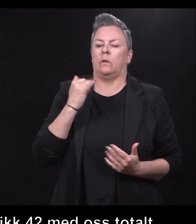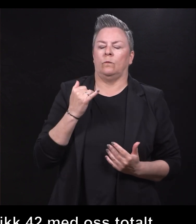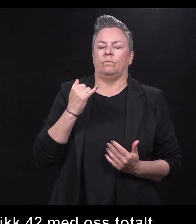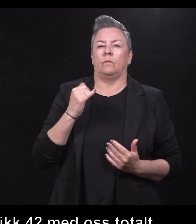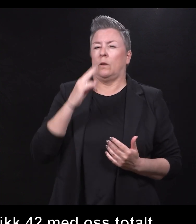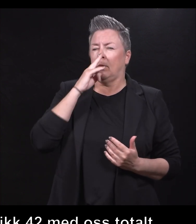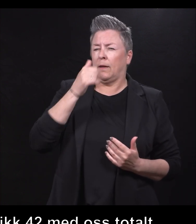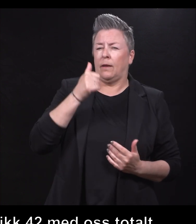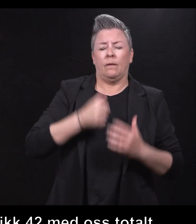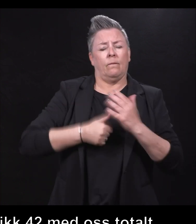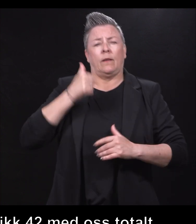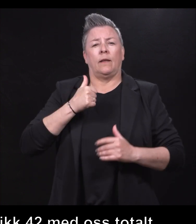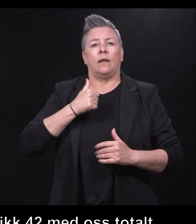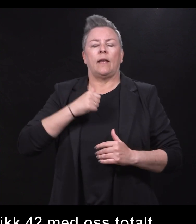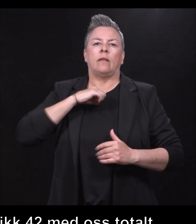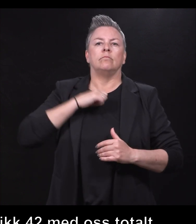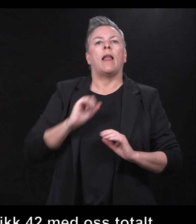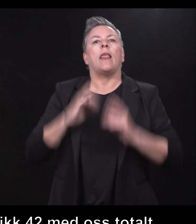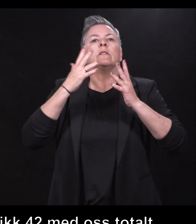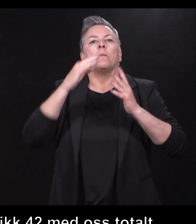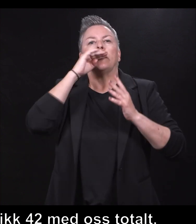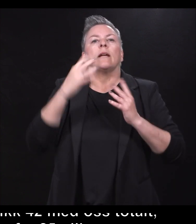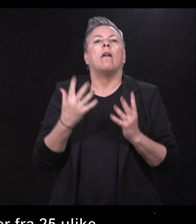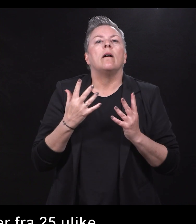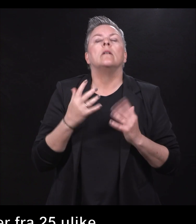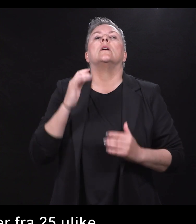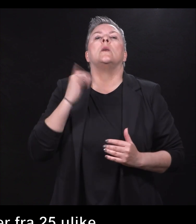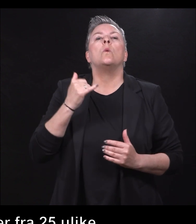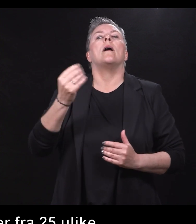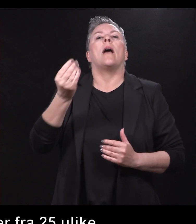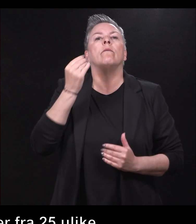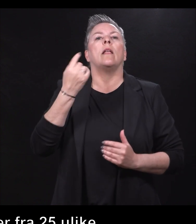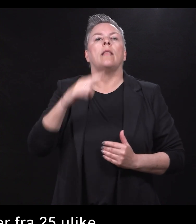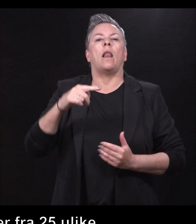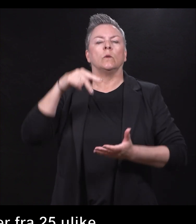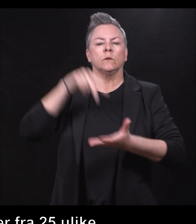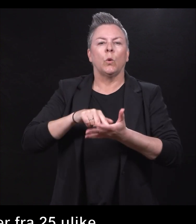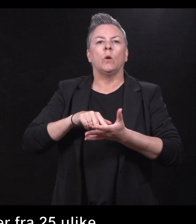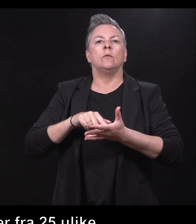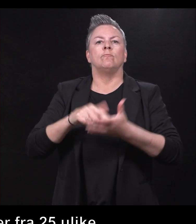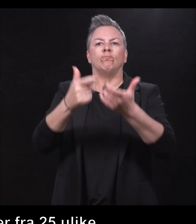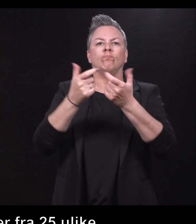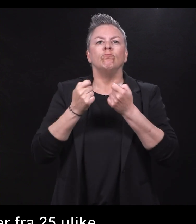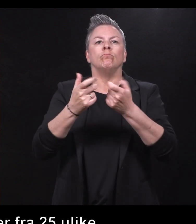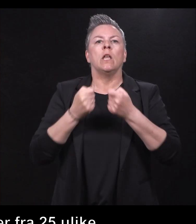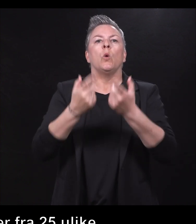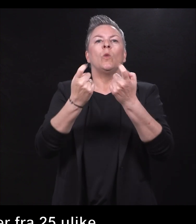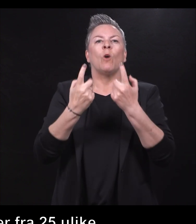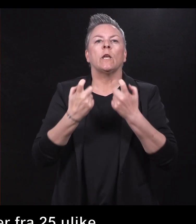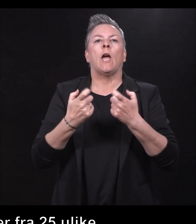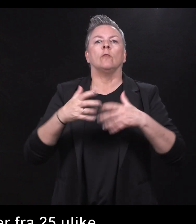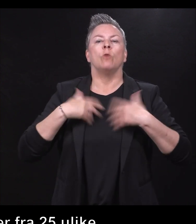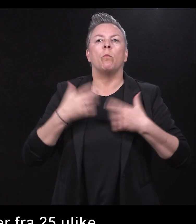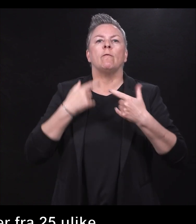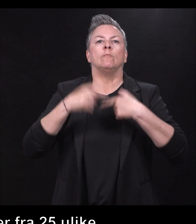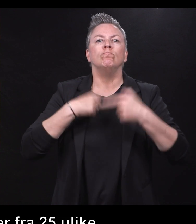egenskapen i livsmestring, det er evnen til å stå i utfordringer over tid. Altså